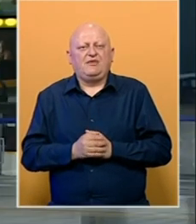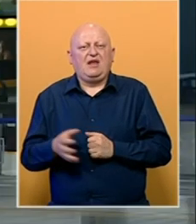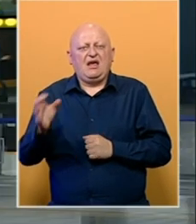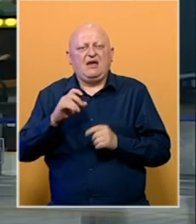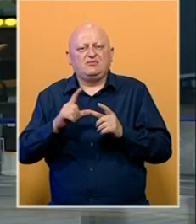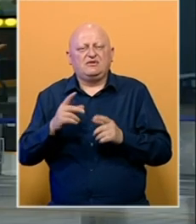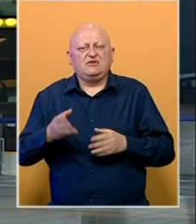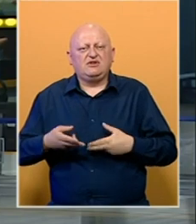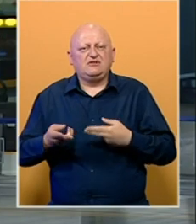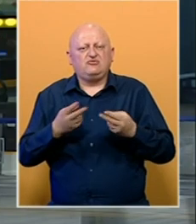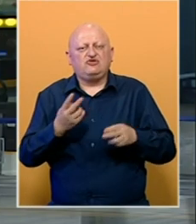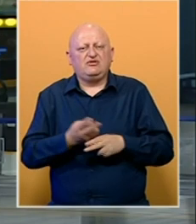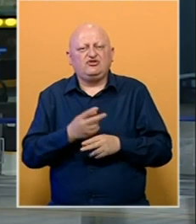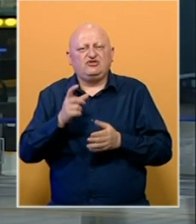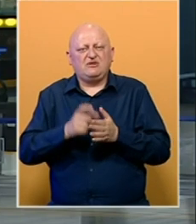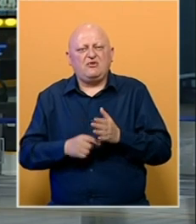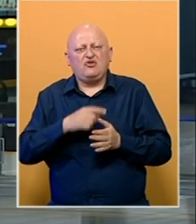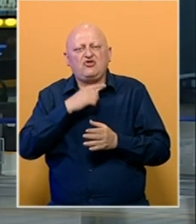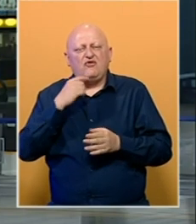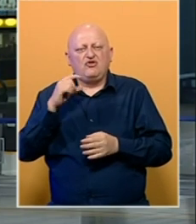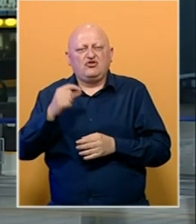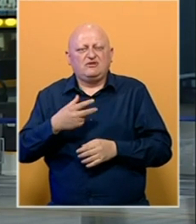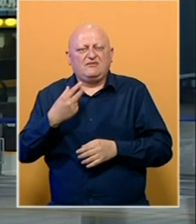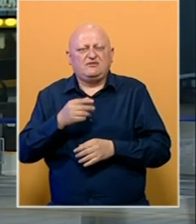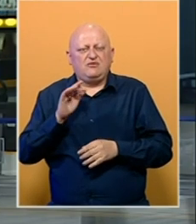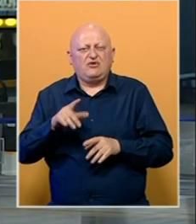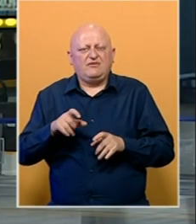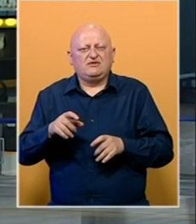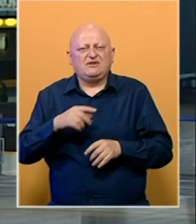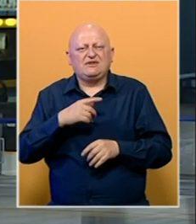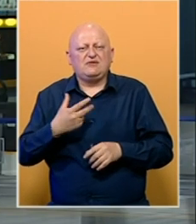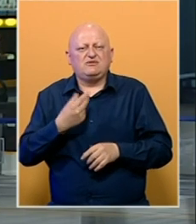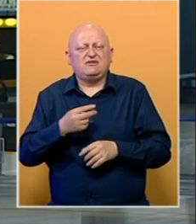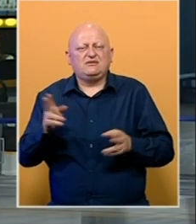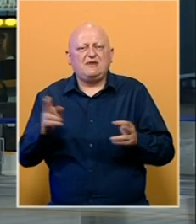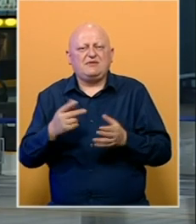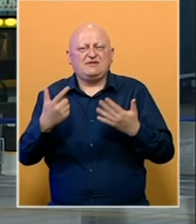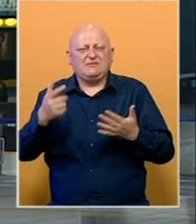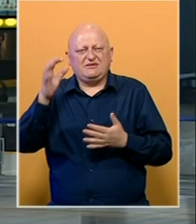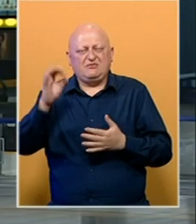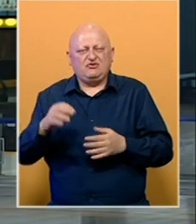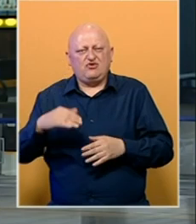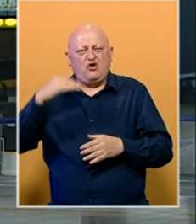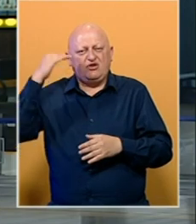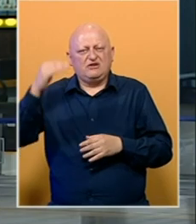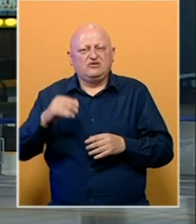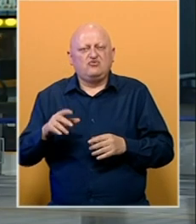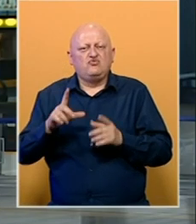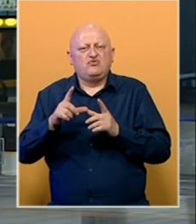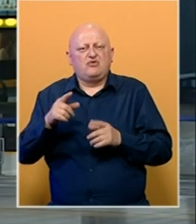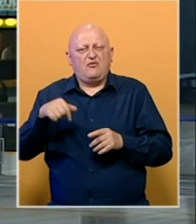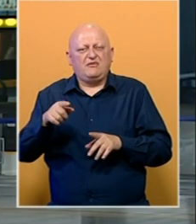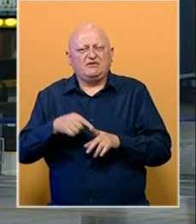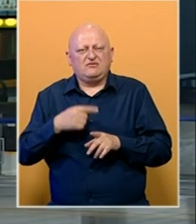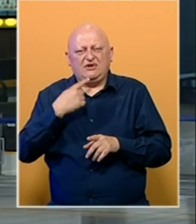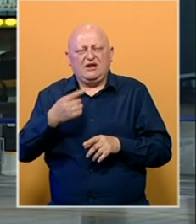Evropska unija isporučila je državama članicama dovoljno doza vakcina protiv koronavirusa za imunizaciju najmanje 70% odraslih u Uniji